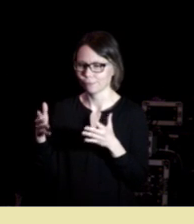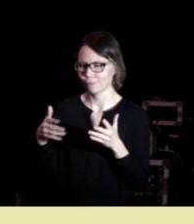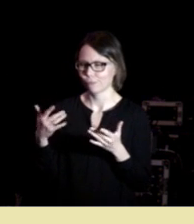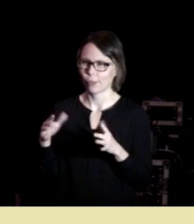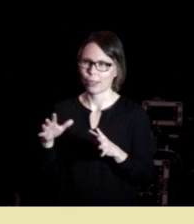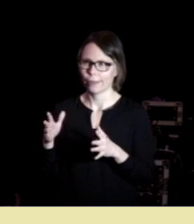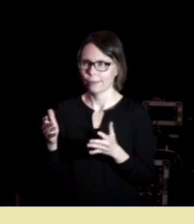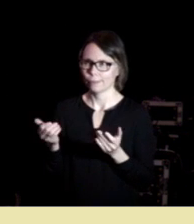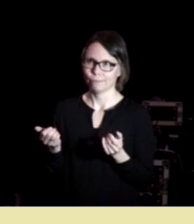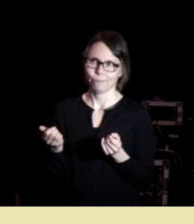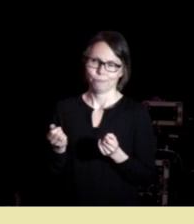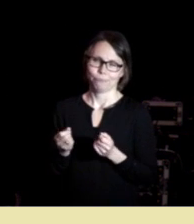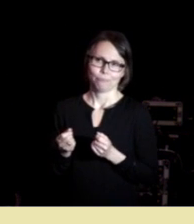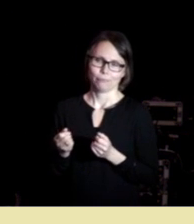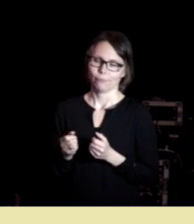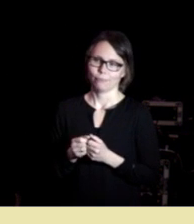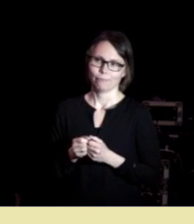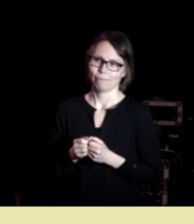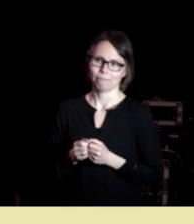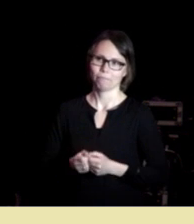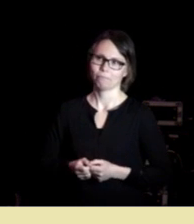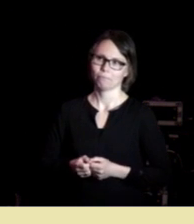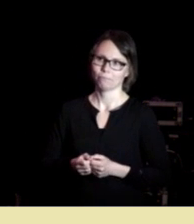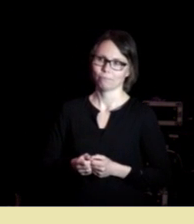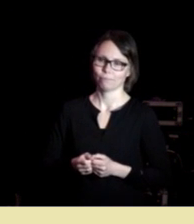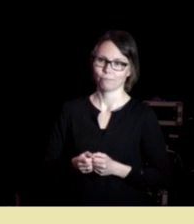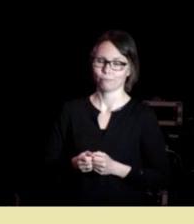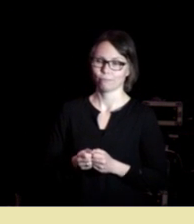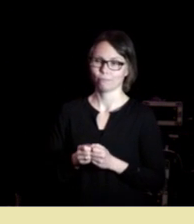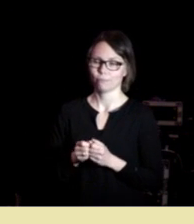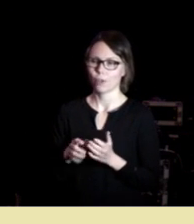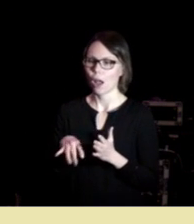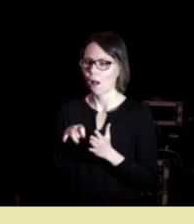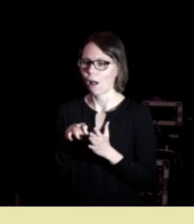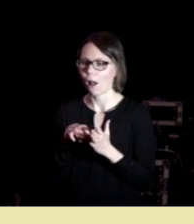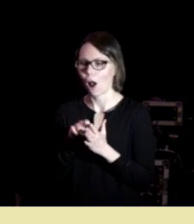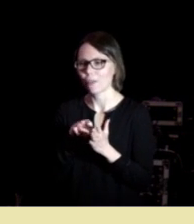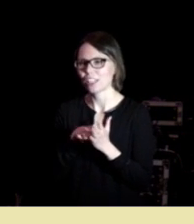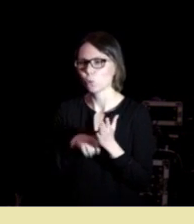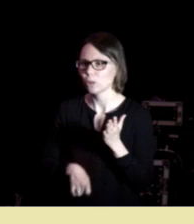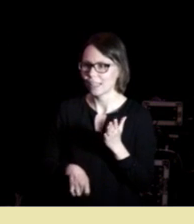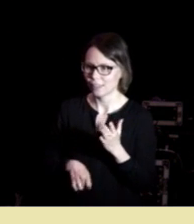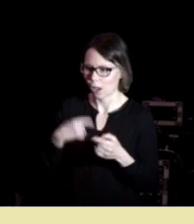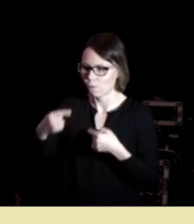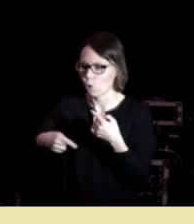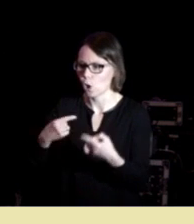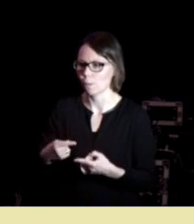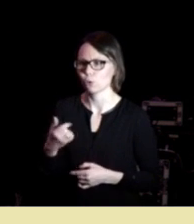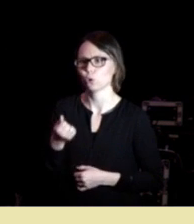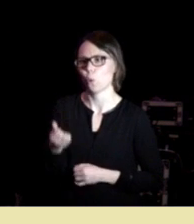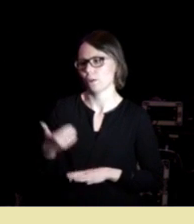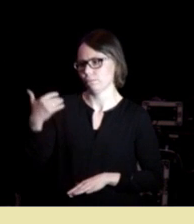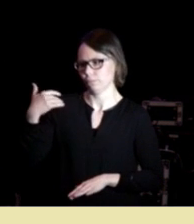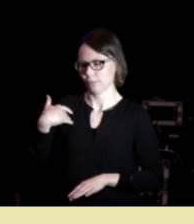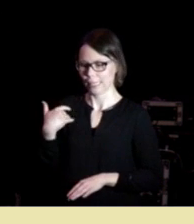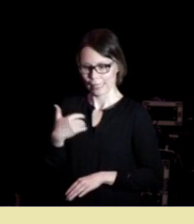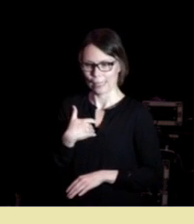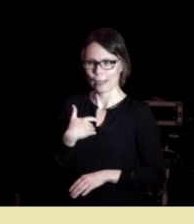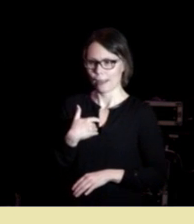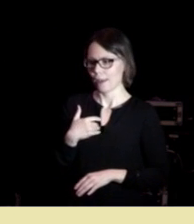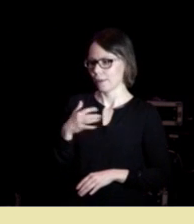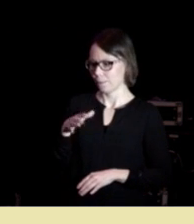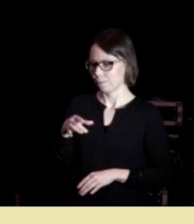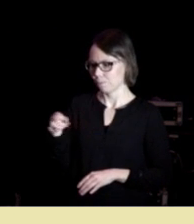anekdotisk forløp. For noen år siden befant jeg meg i